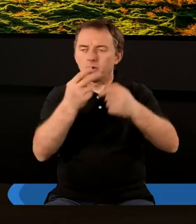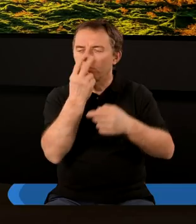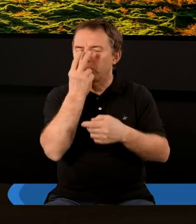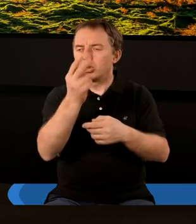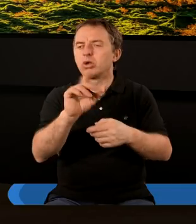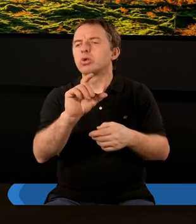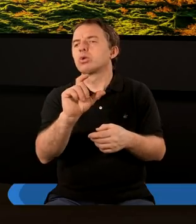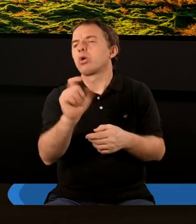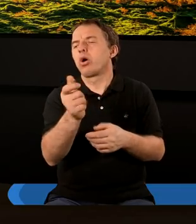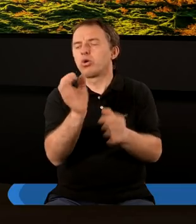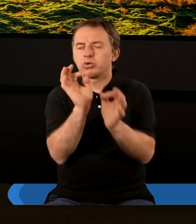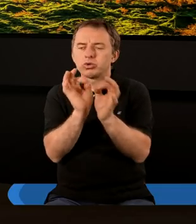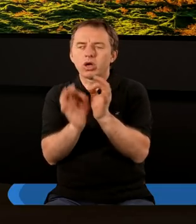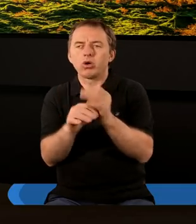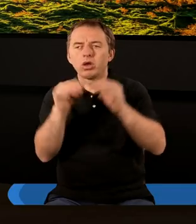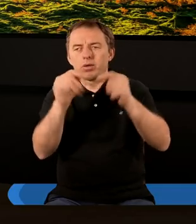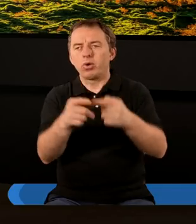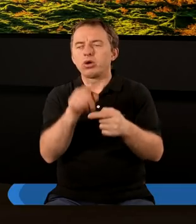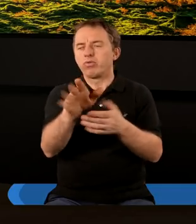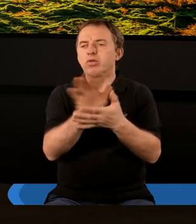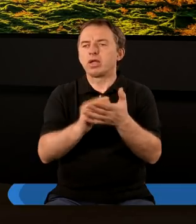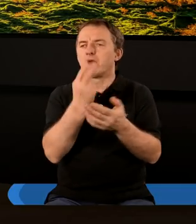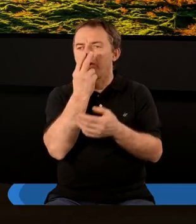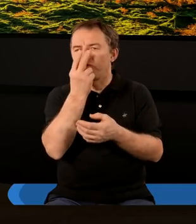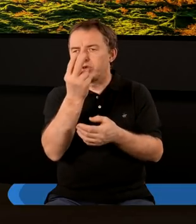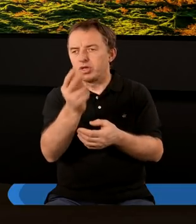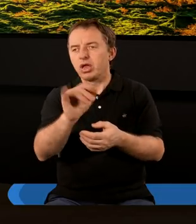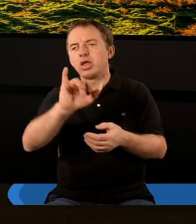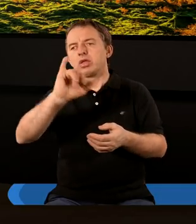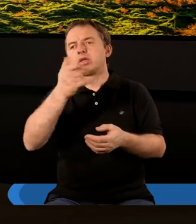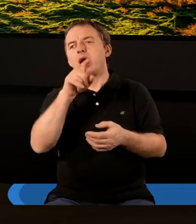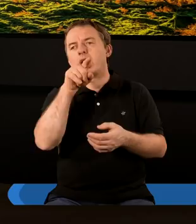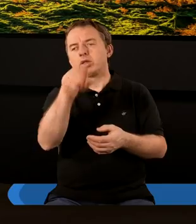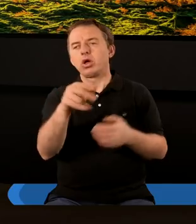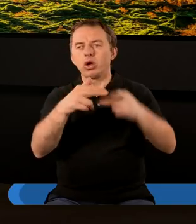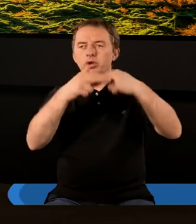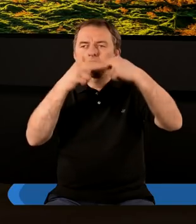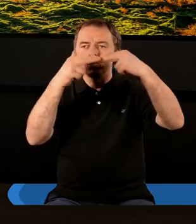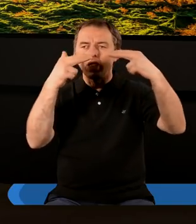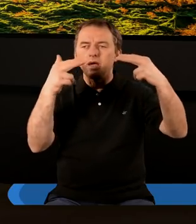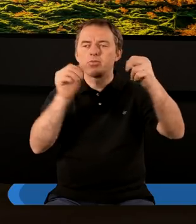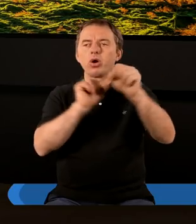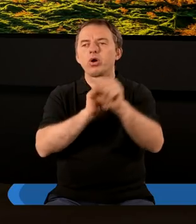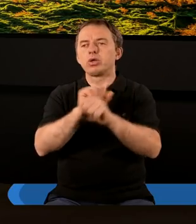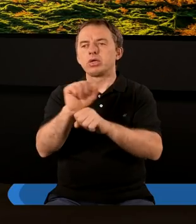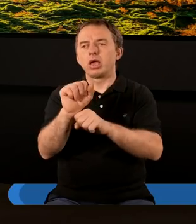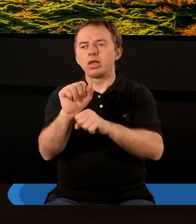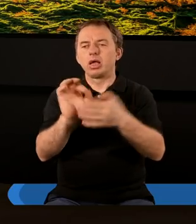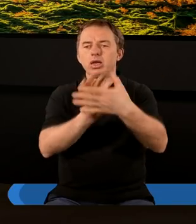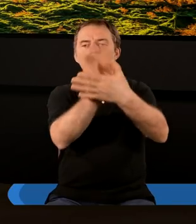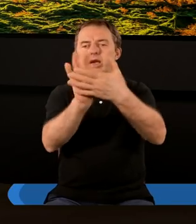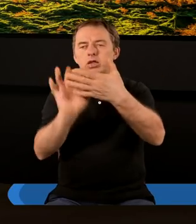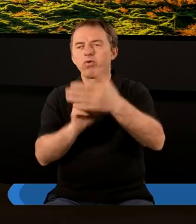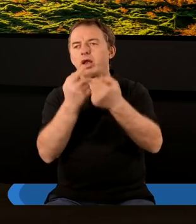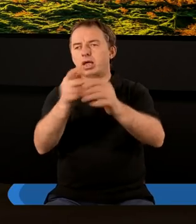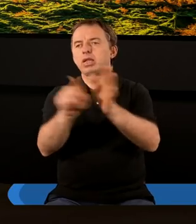popatrzyli, co szczególnie możemy w tym tekście widzieć, jak to niebo jest właśnie rysowane dla